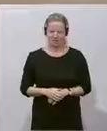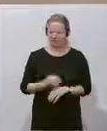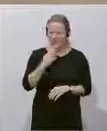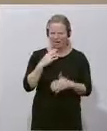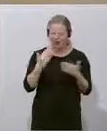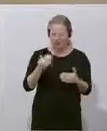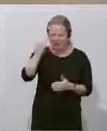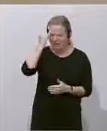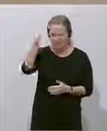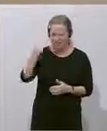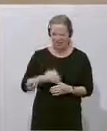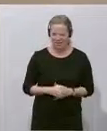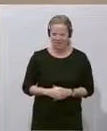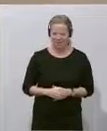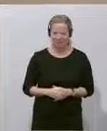geschätzte Damen und Herren?